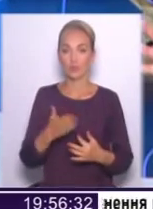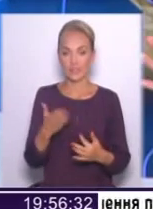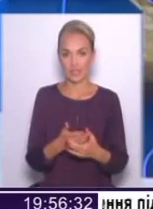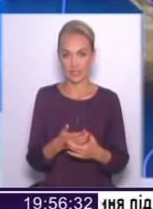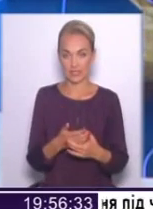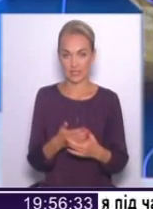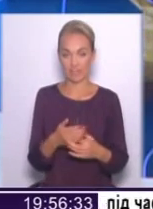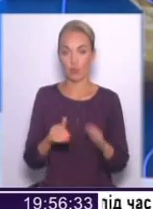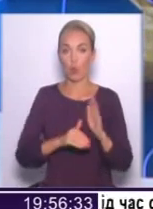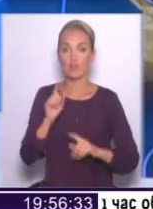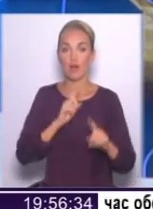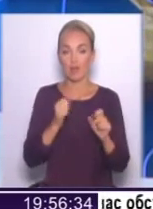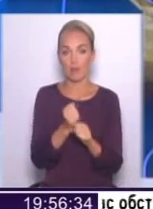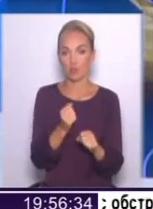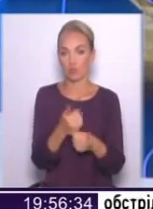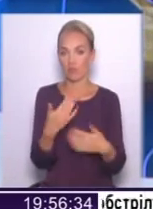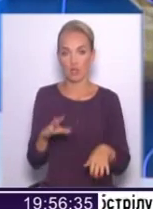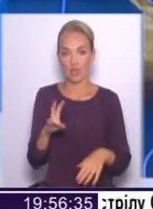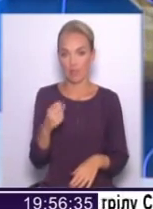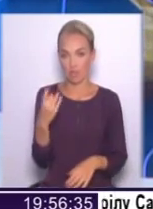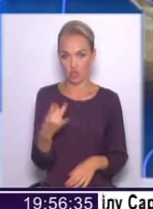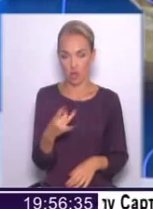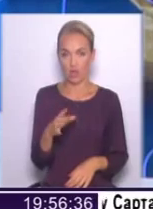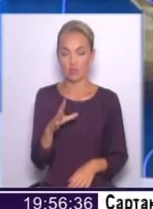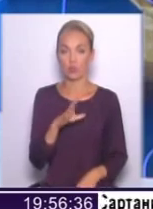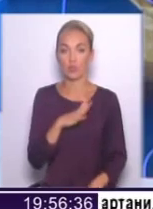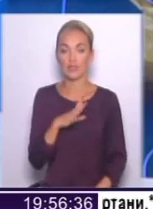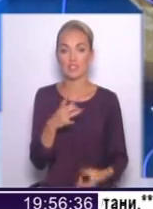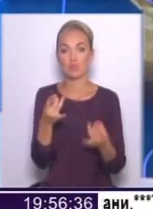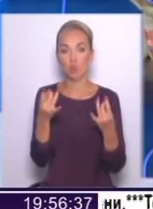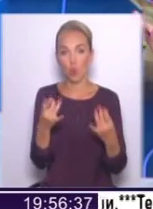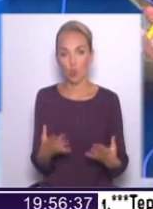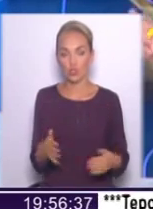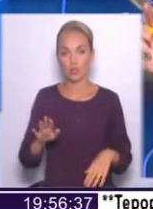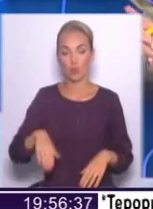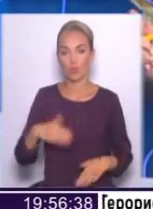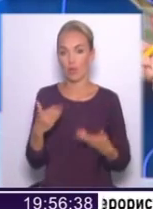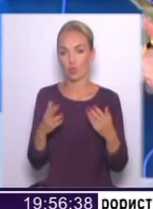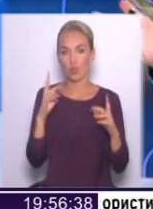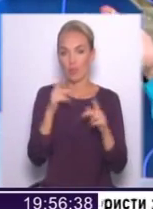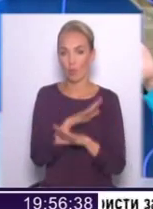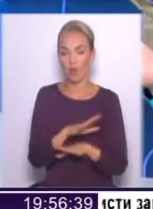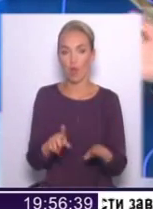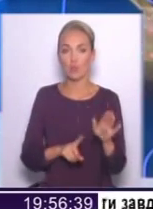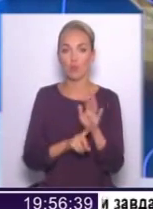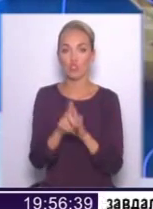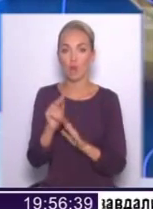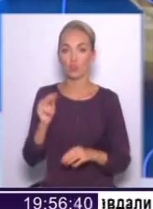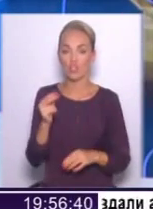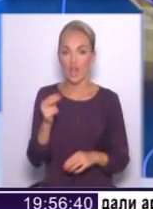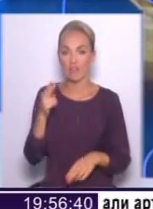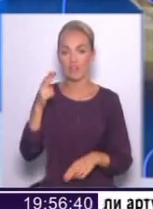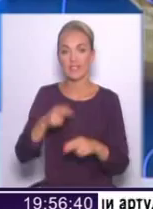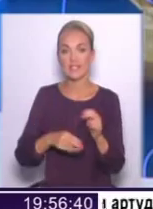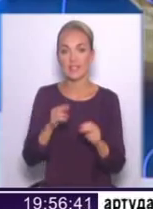З субсидіями Верховна Рада працює вже не перший раз, так? Вони були спрощені, потім, якщо не помиляюся, десь на початку червня чи в кінці